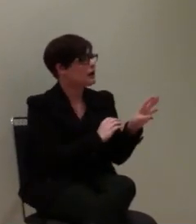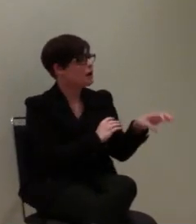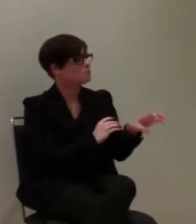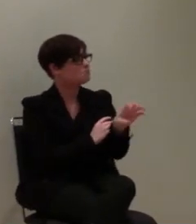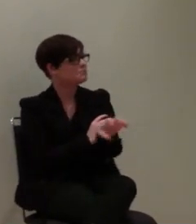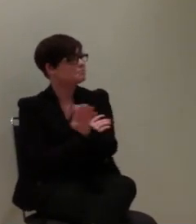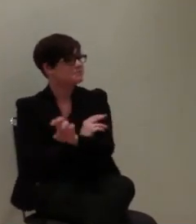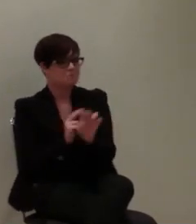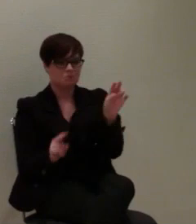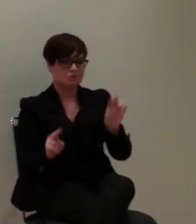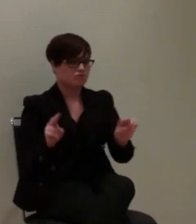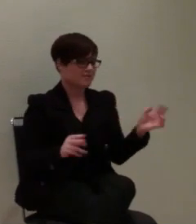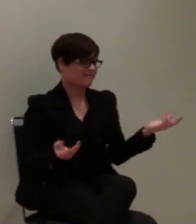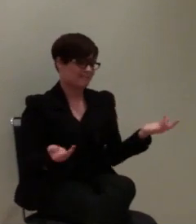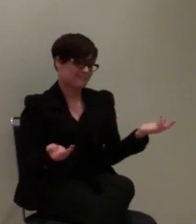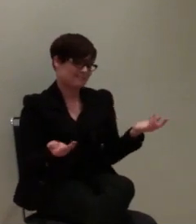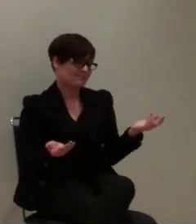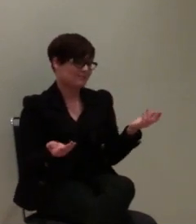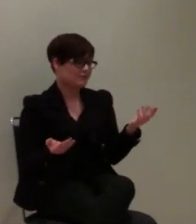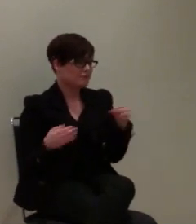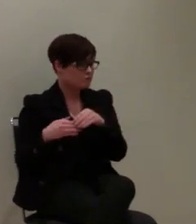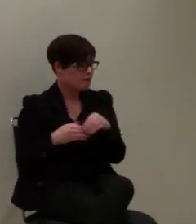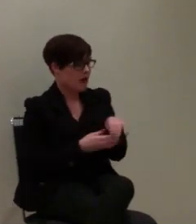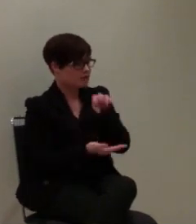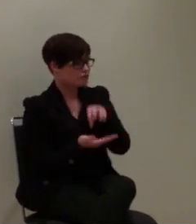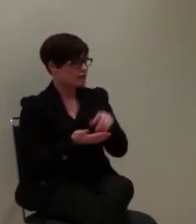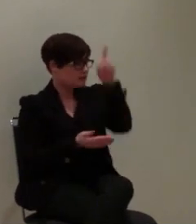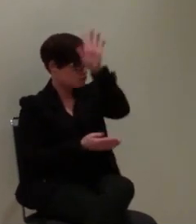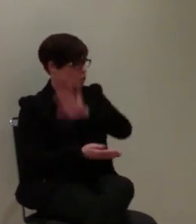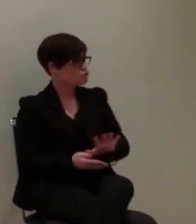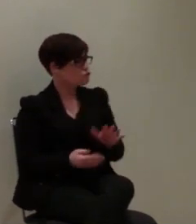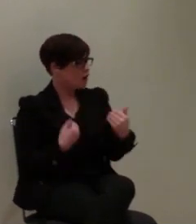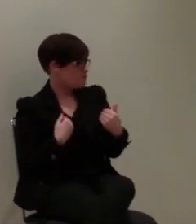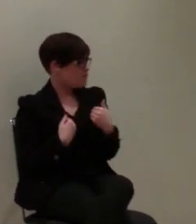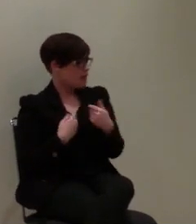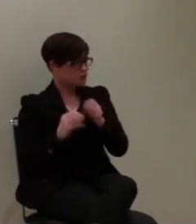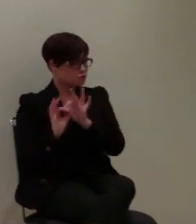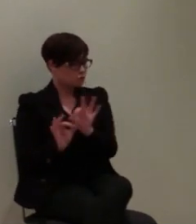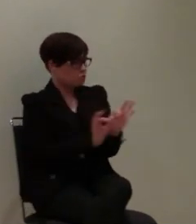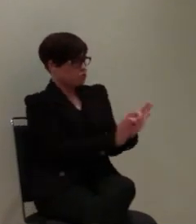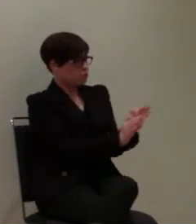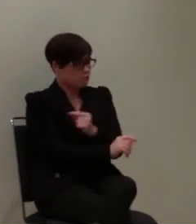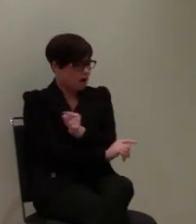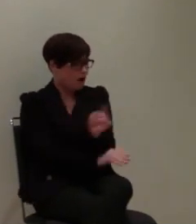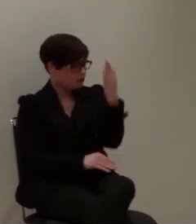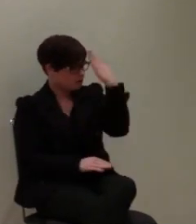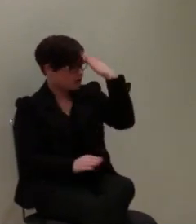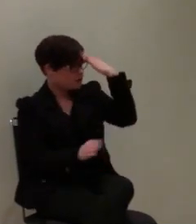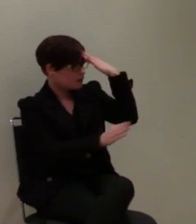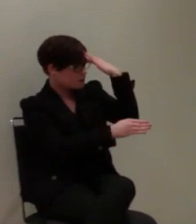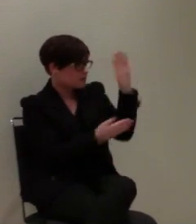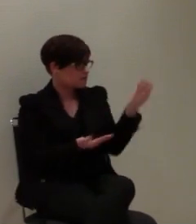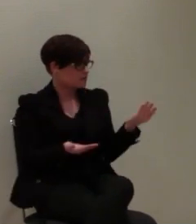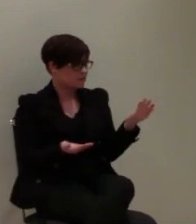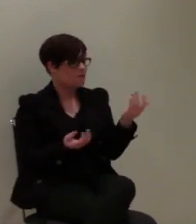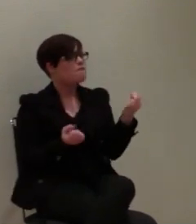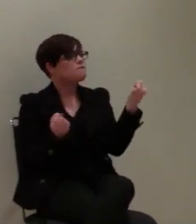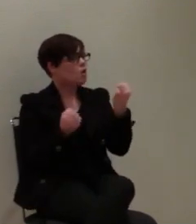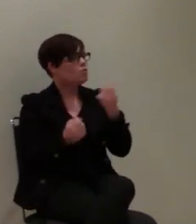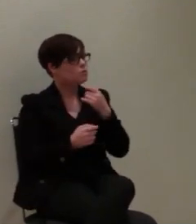Geschichte ist. Und wir haben zu den Leitstellen hier in Deutschland ein ganz gutes Verhältnis. Wir kennen die alle, aufgrund dessen, weil wir